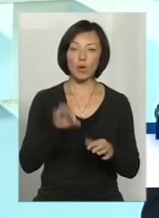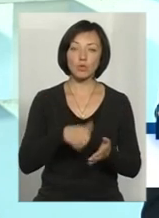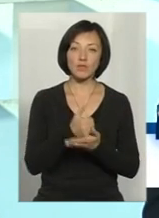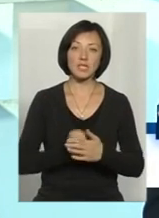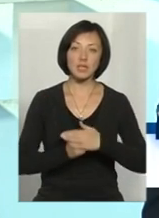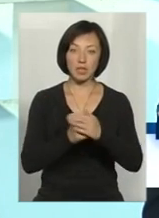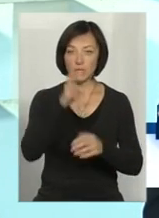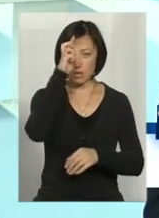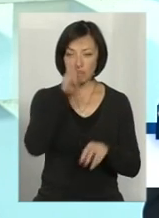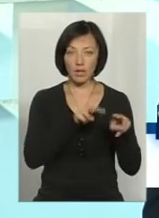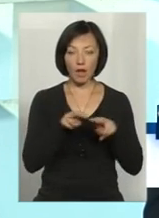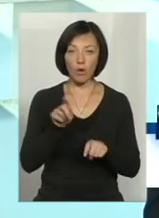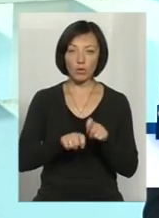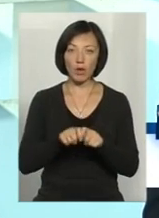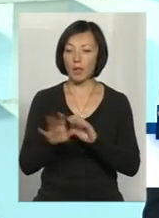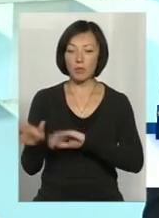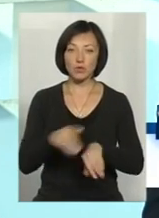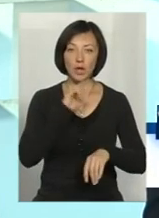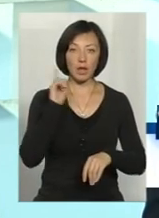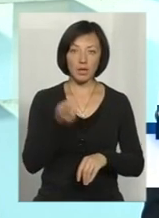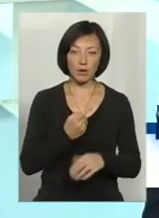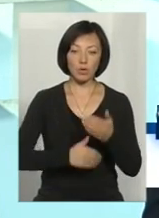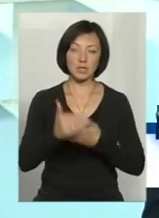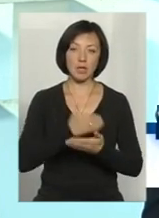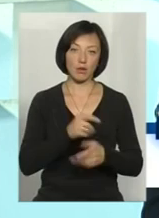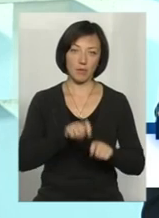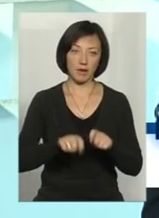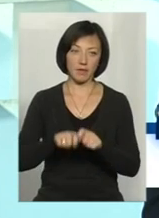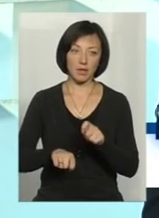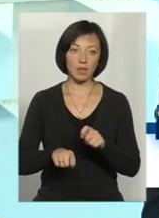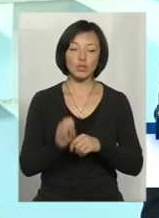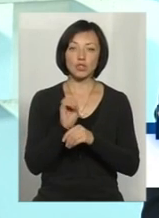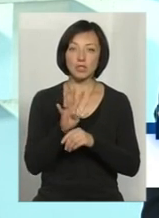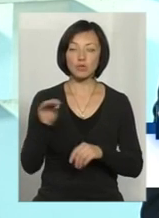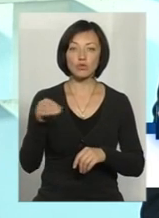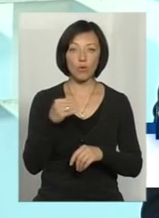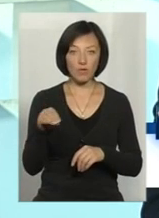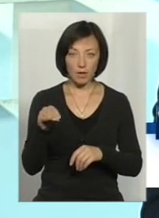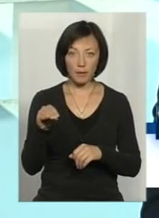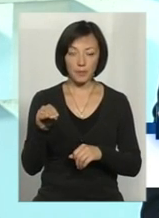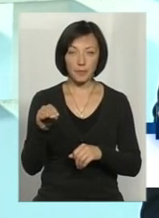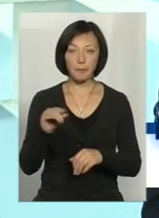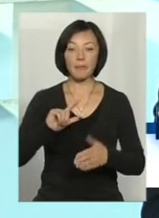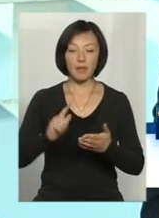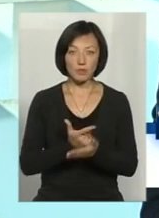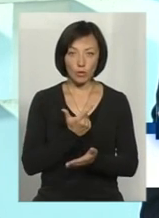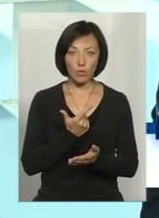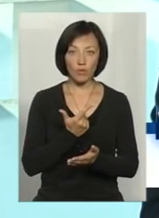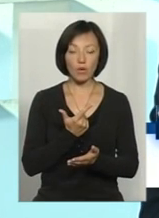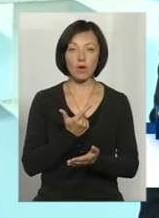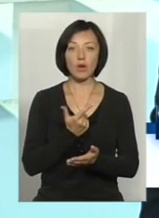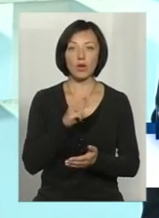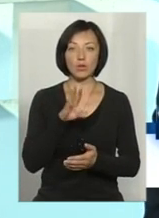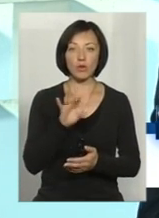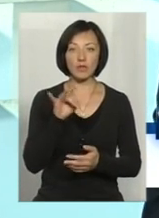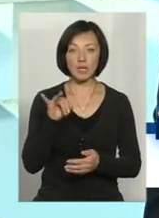засади державного нагляду контролю не пройшов рік з моменту останньої перевірки. 14 жовтня знову НПП Подільської